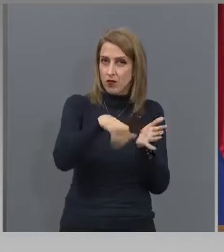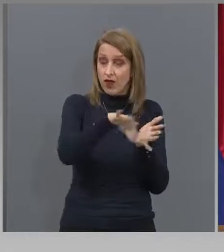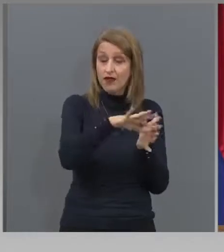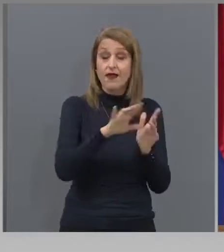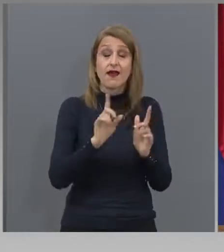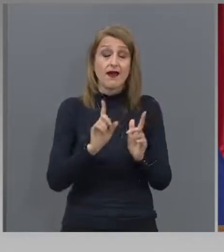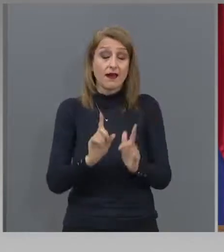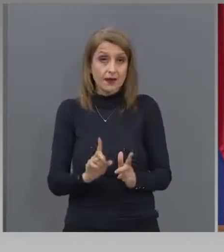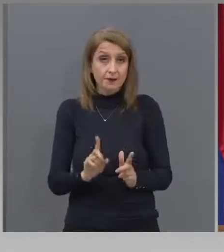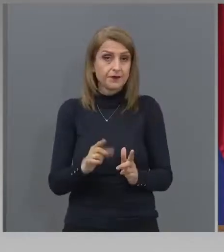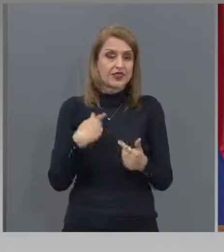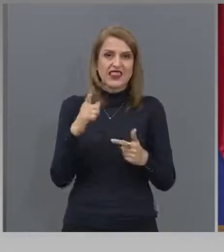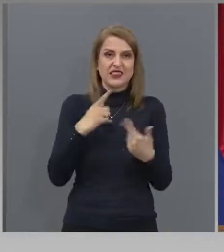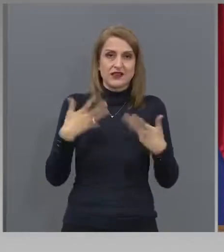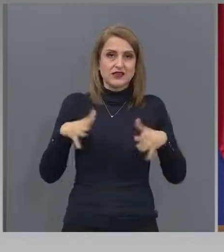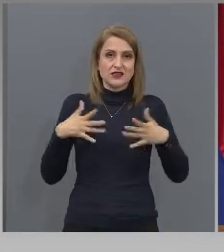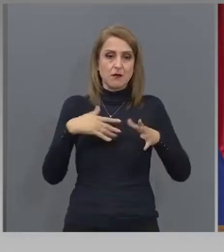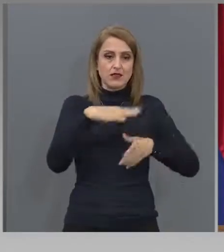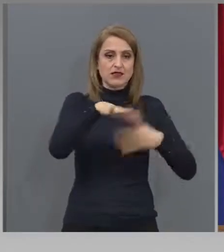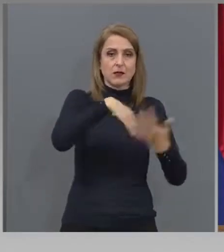не искам да им се бъркам, имат